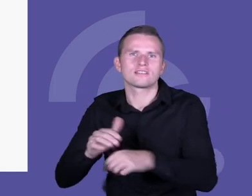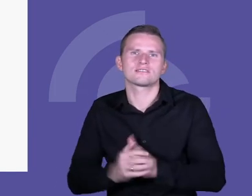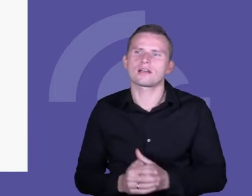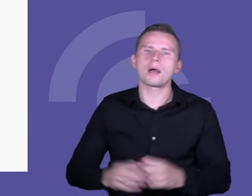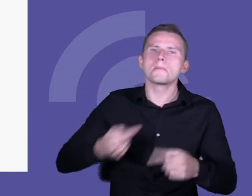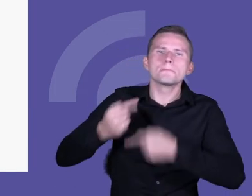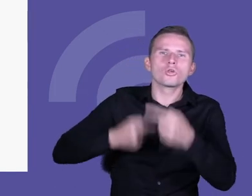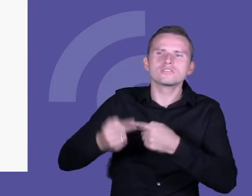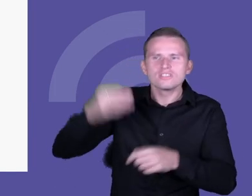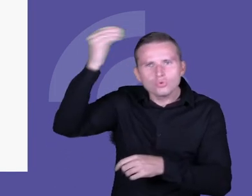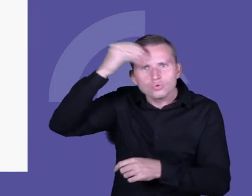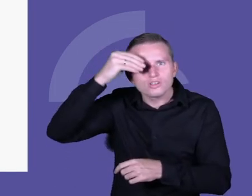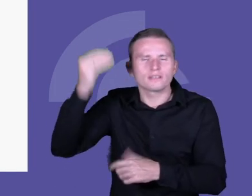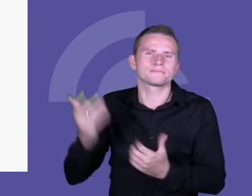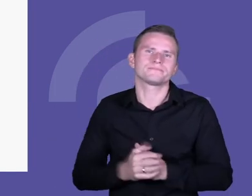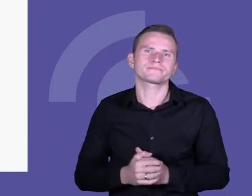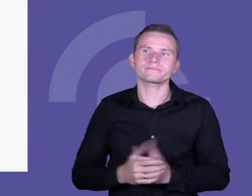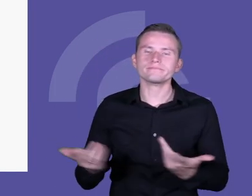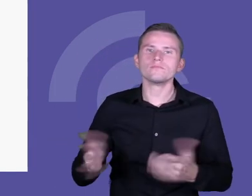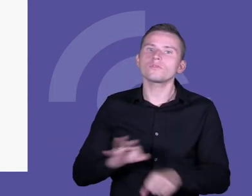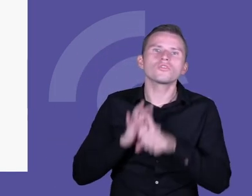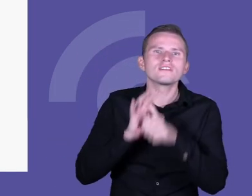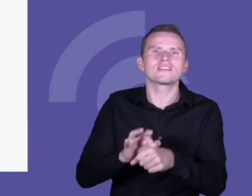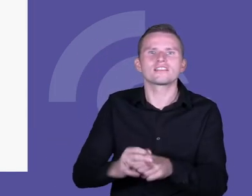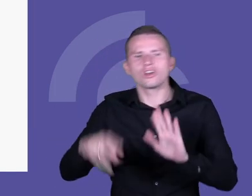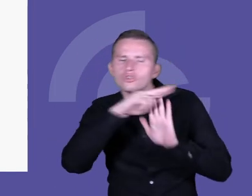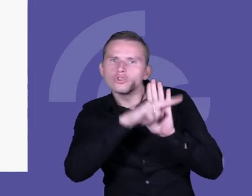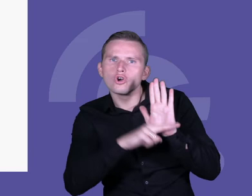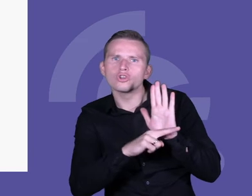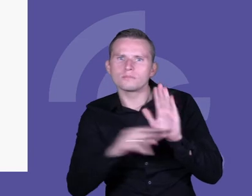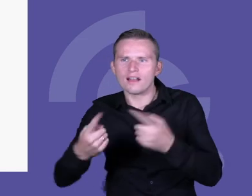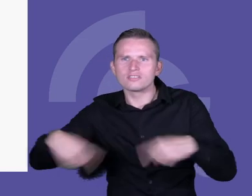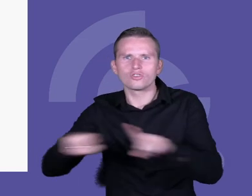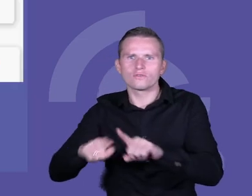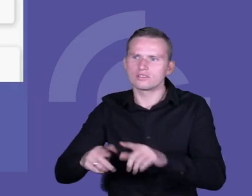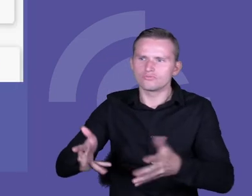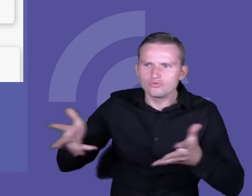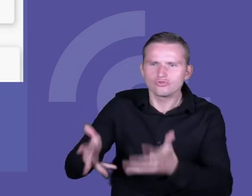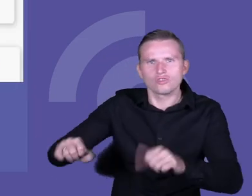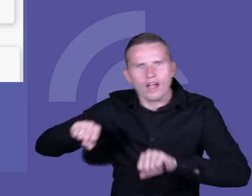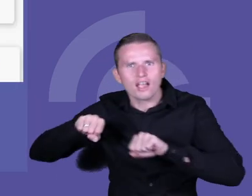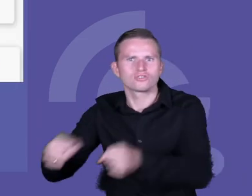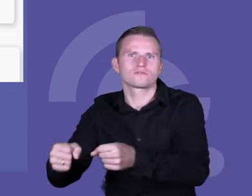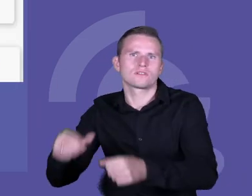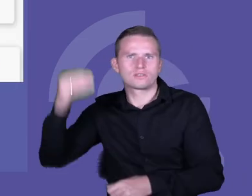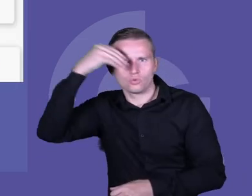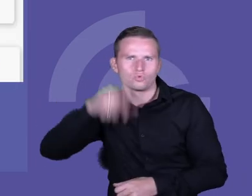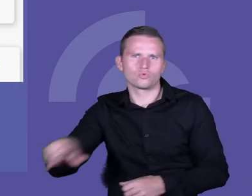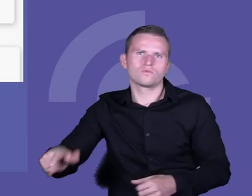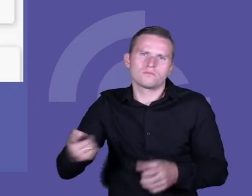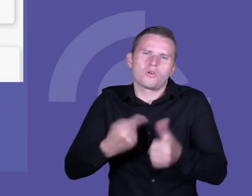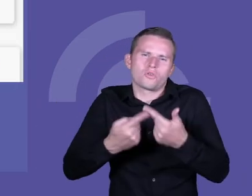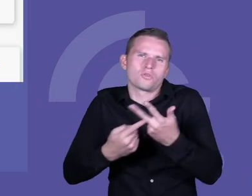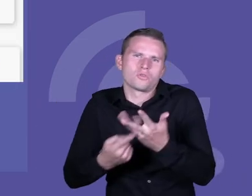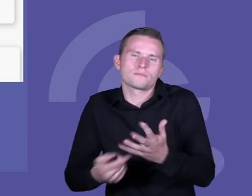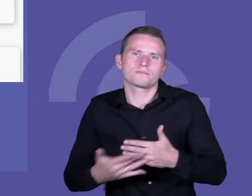uczenia się, wprowadzanie norm klasowych w sposób angażujący uczniów i tak dalej, i tak dalej. Na